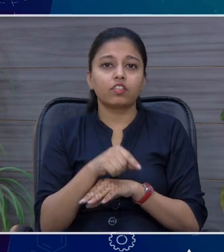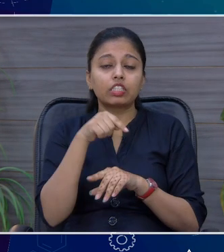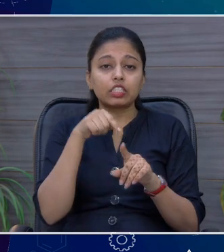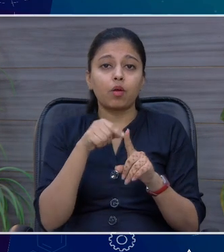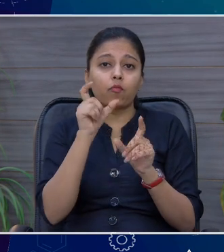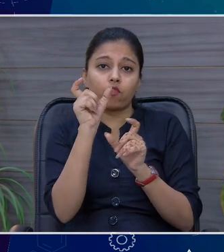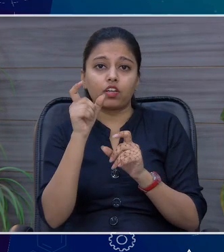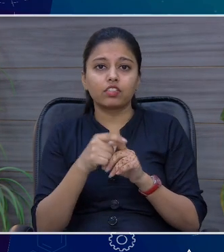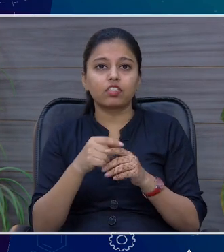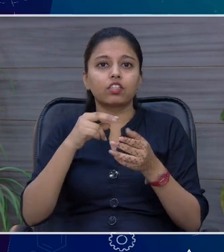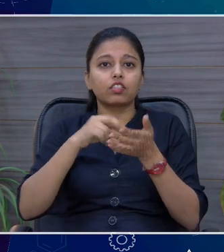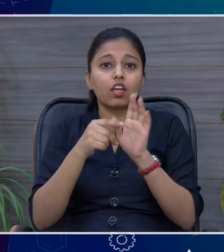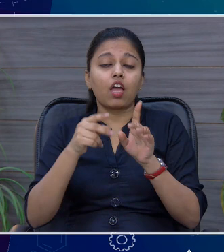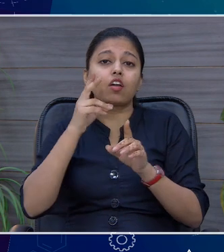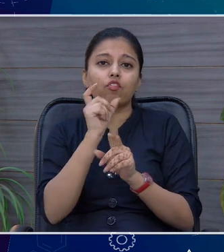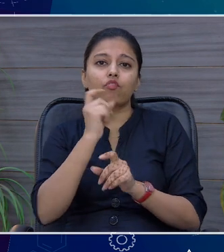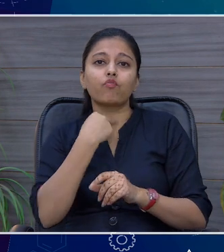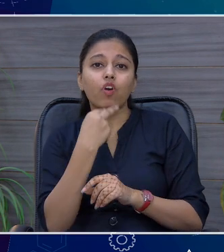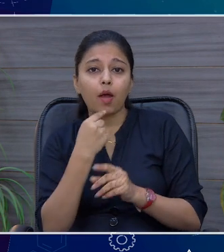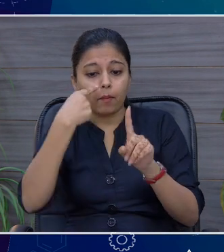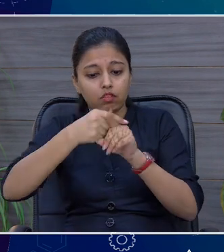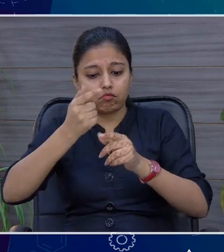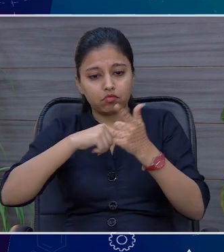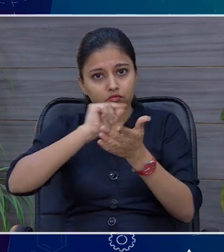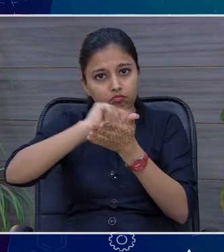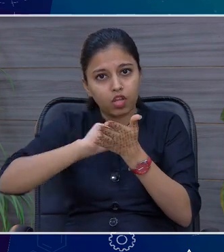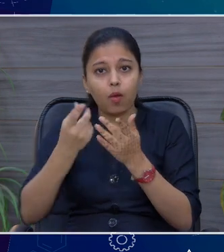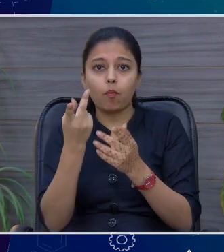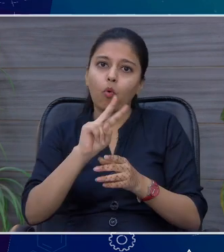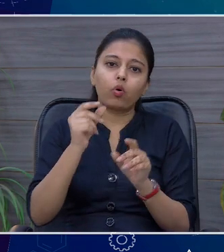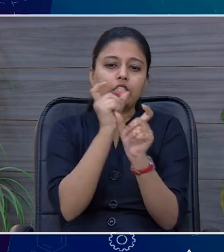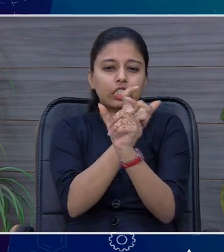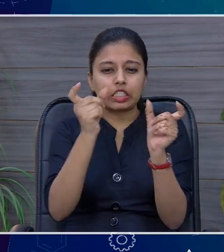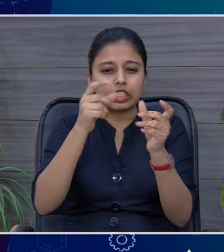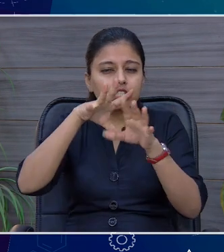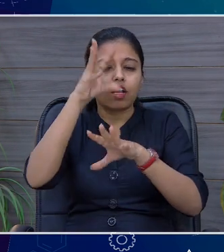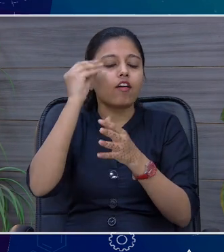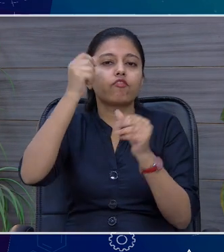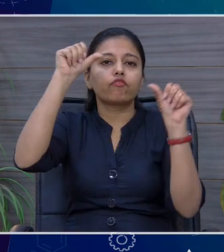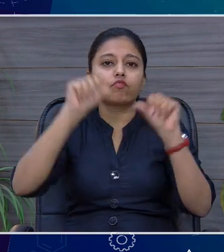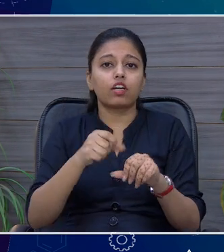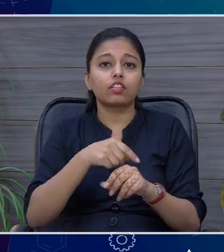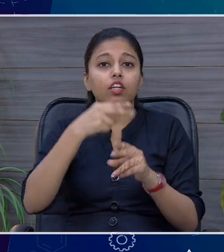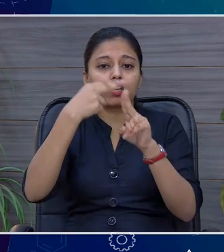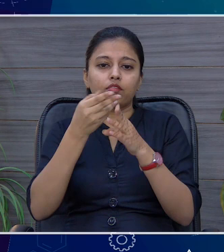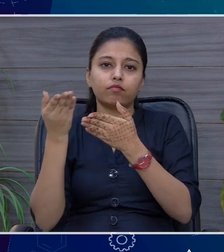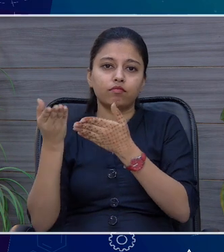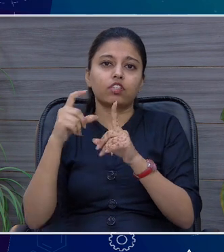प्रकटी करना है वो मख्य रूप से वानी या लिखित भाशा के दृश्यक के अंकन की कठेनाईयों के रूप में होता है जिसे हम